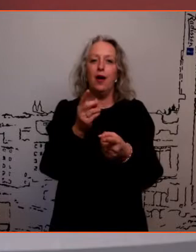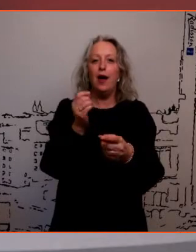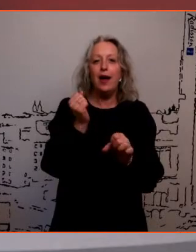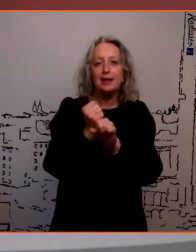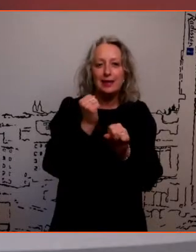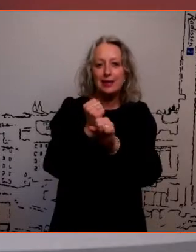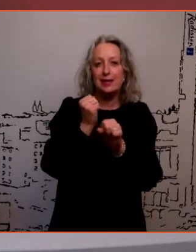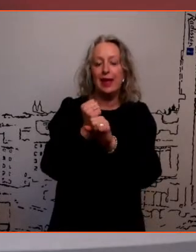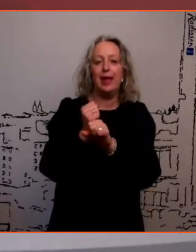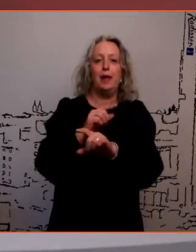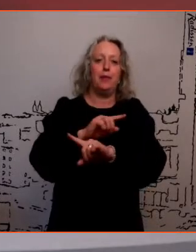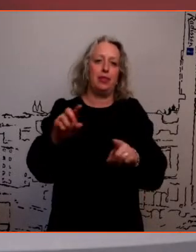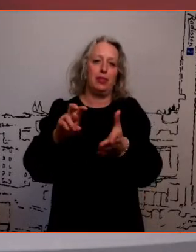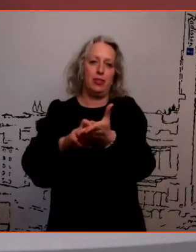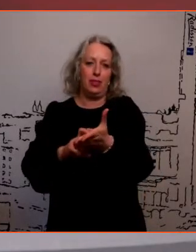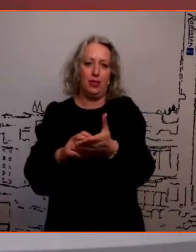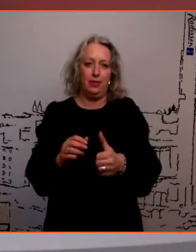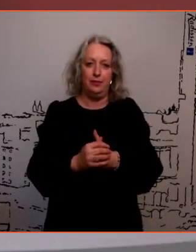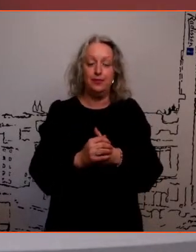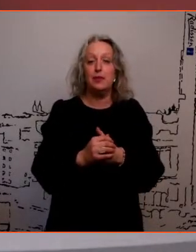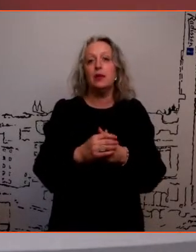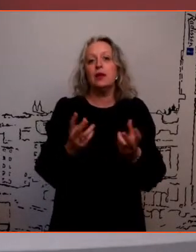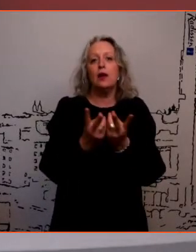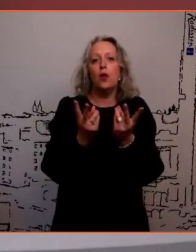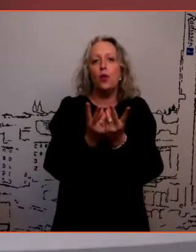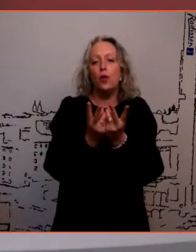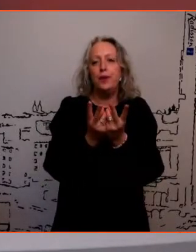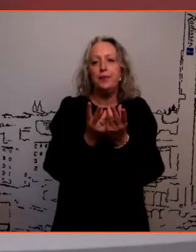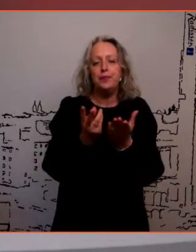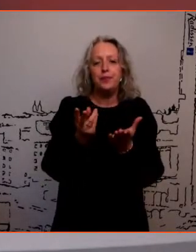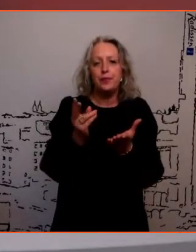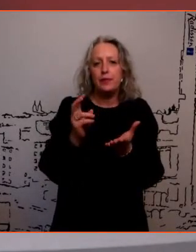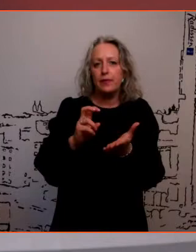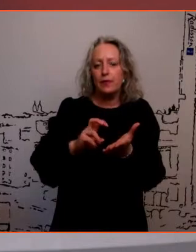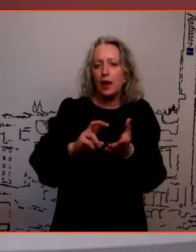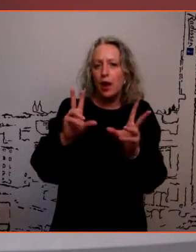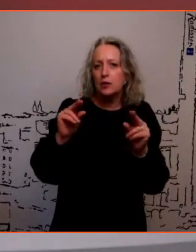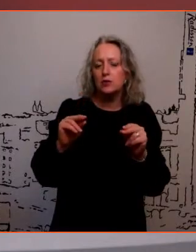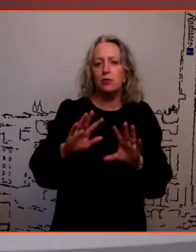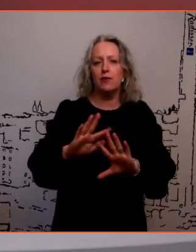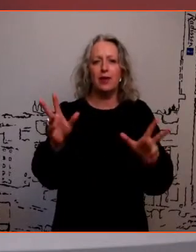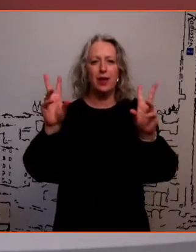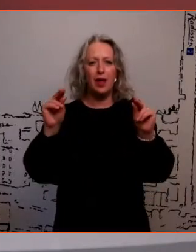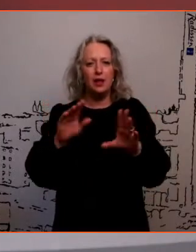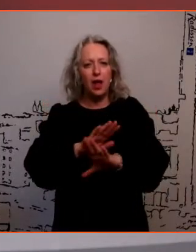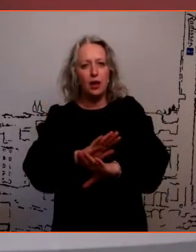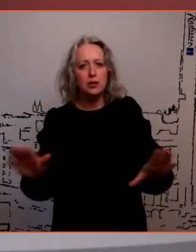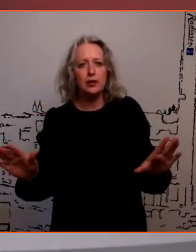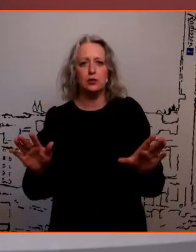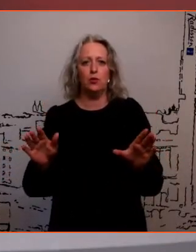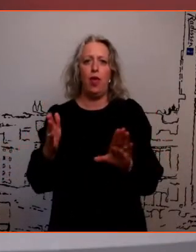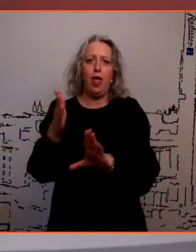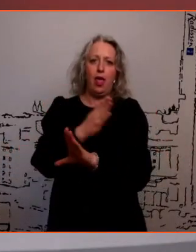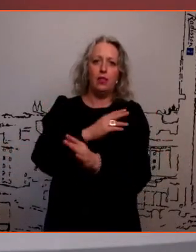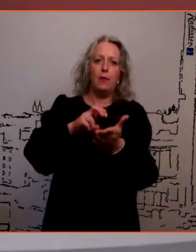koodata, et teatud hirmu õppimise või sooritus või õnnestumise, mitte õnnestumisega ära kaoks. Meil on või innata adekvatsed